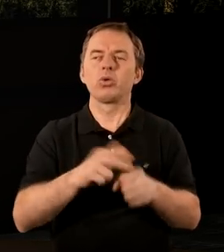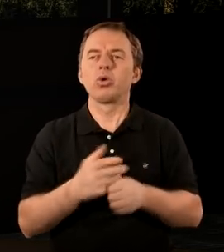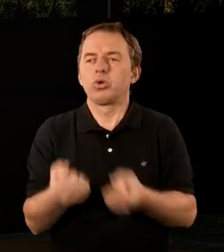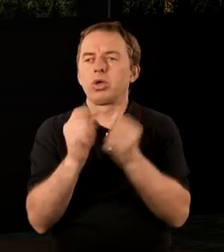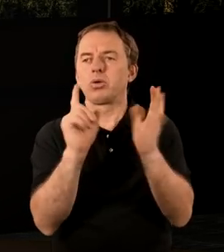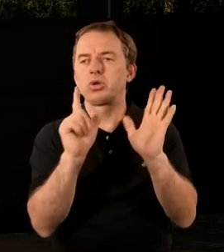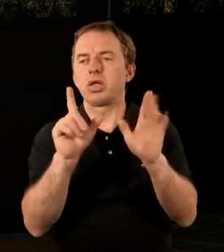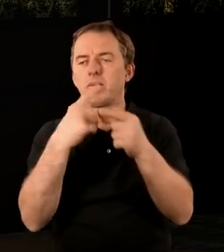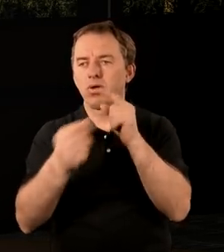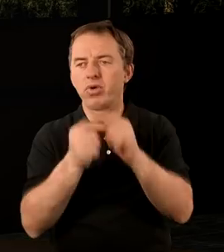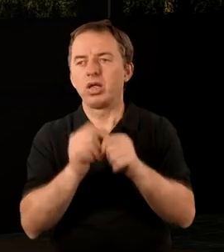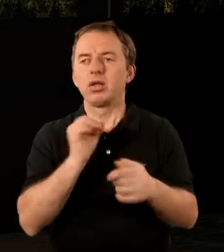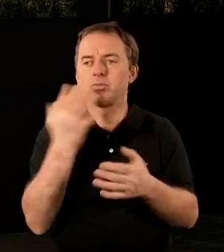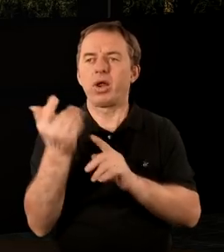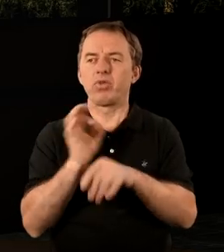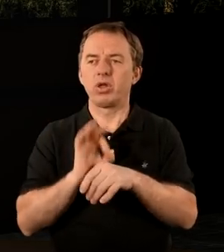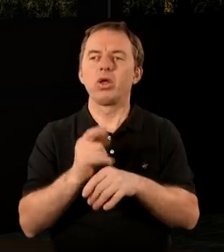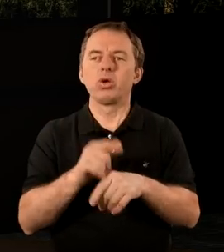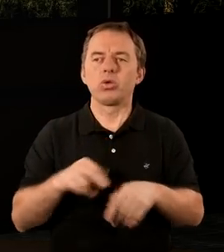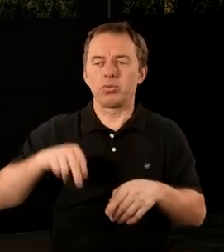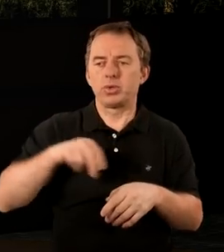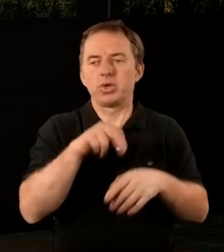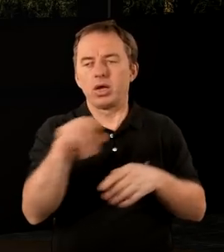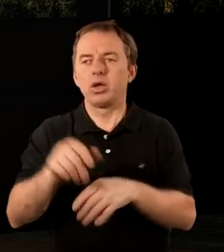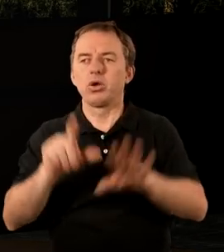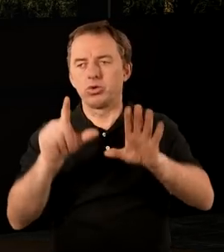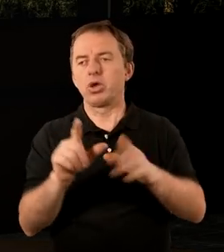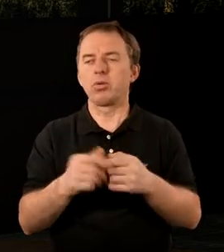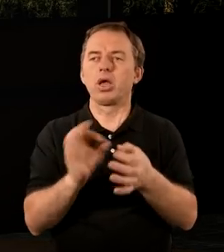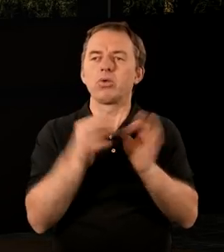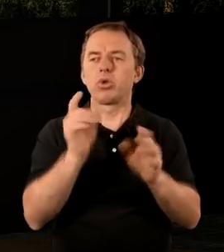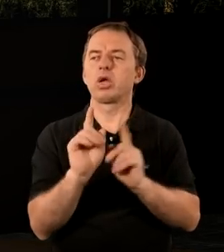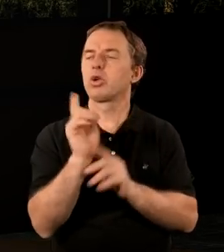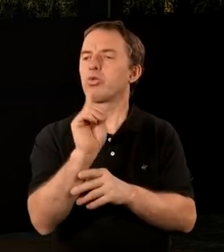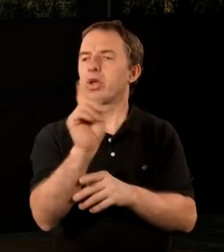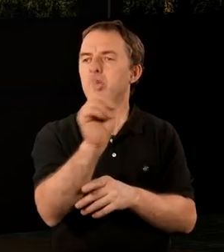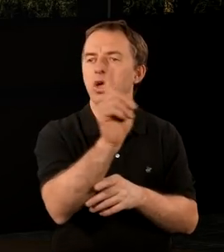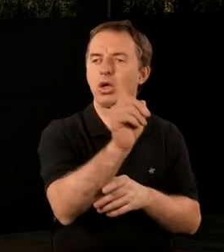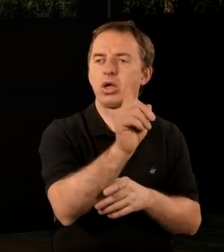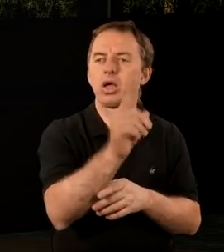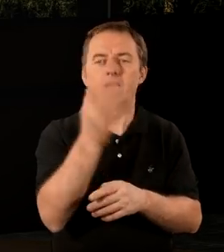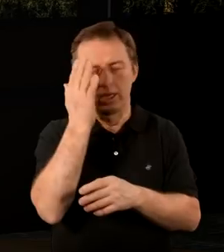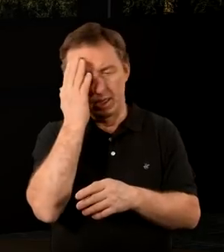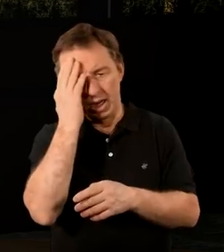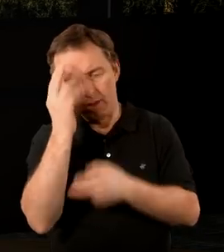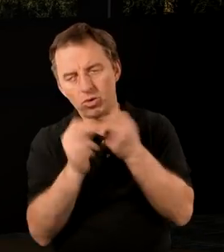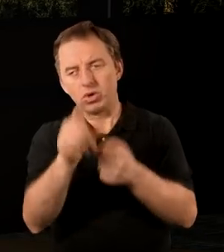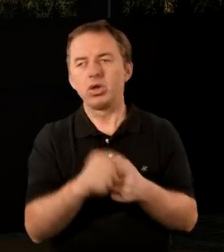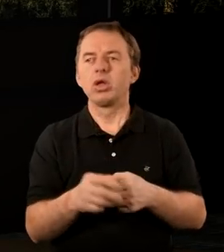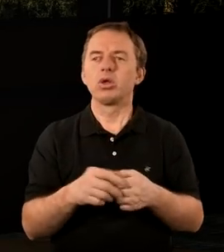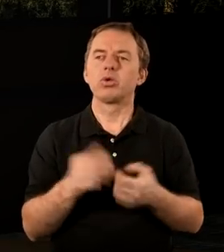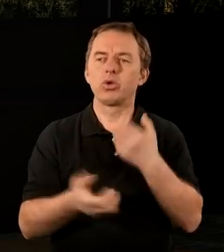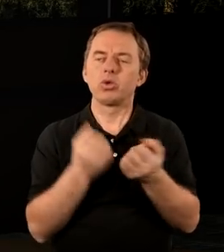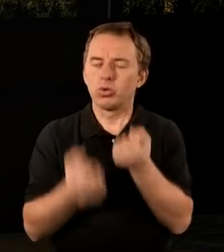ten, który trzyma siedem gwiazd w prawicy swojej, który się przechadza pośród siedmiu złotych świeczników. Znam uczynki